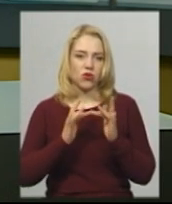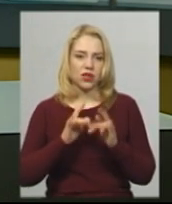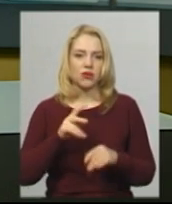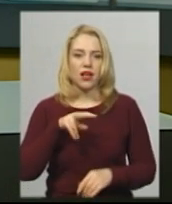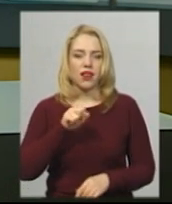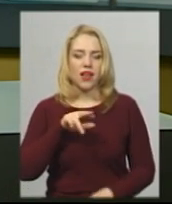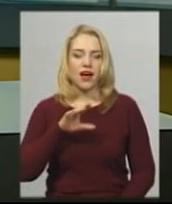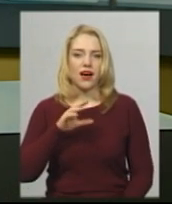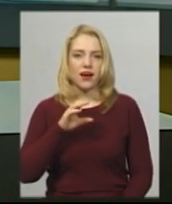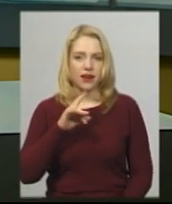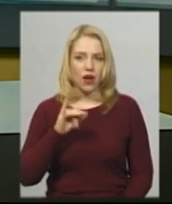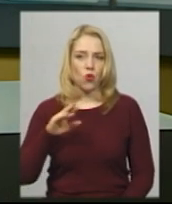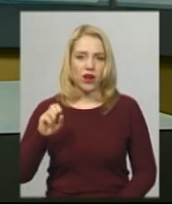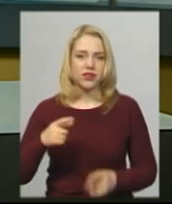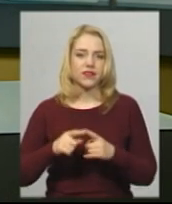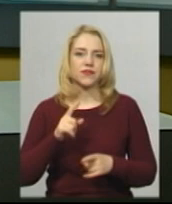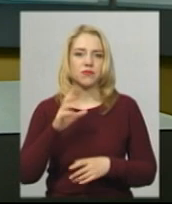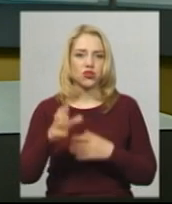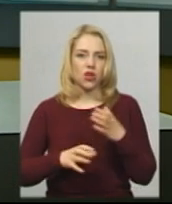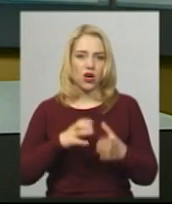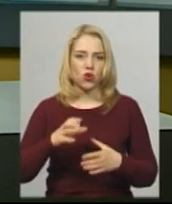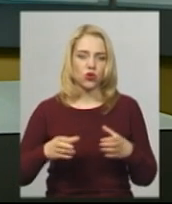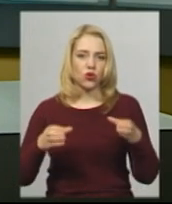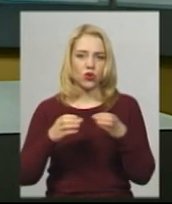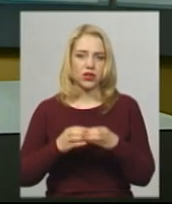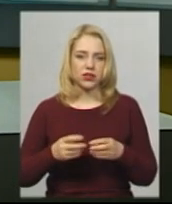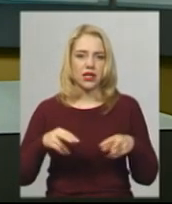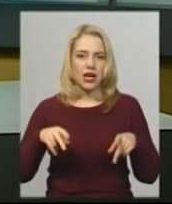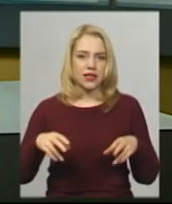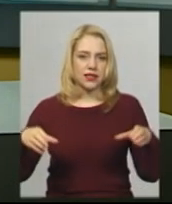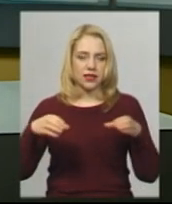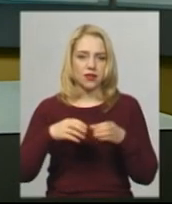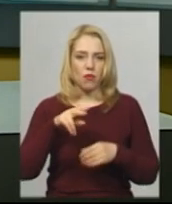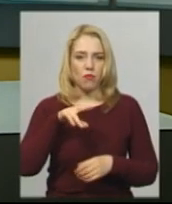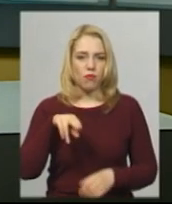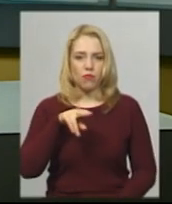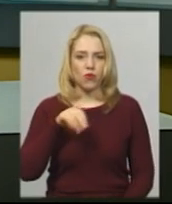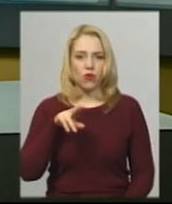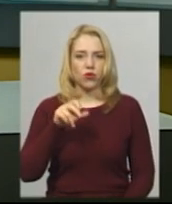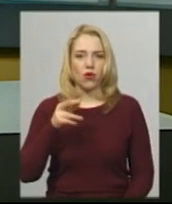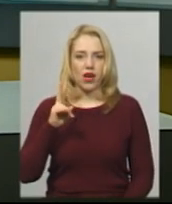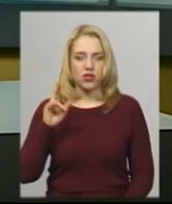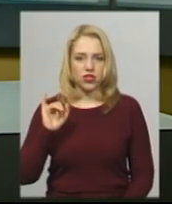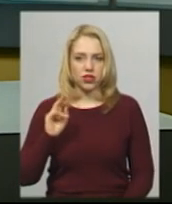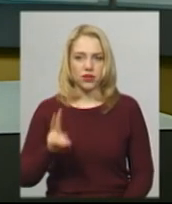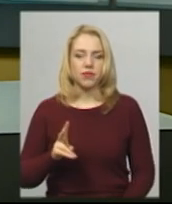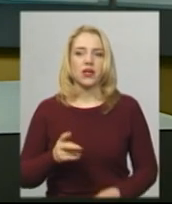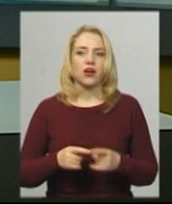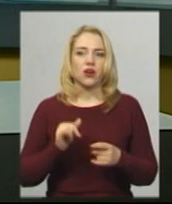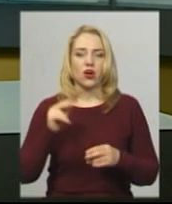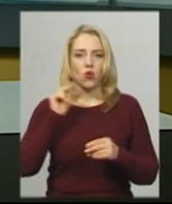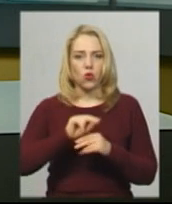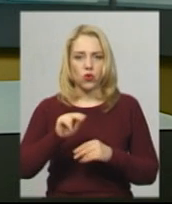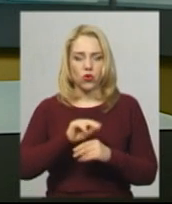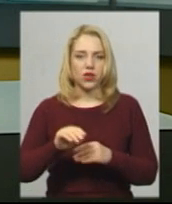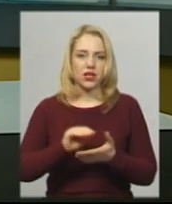міжнародних фестивалів, народного колективу, ансамблю, танцю «Подолянчик» Хмельницького палацу творчості дітей та юнаства. Уроки